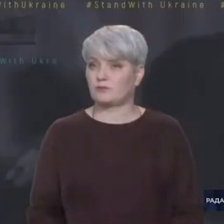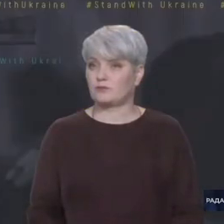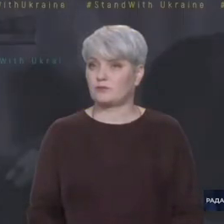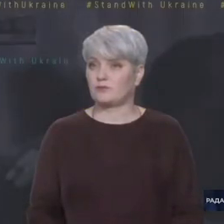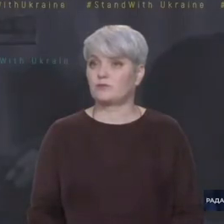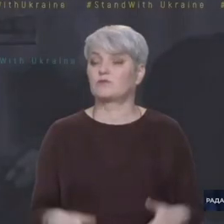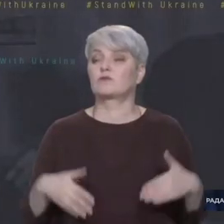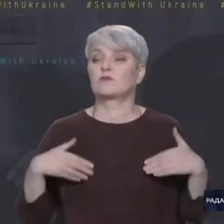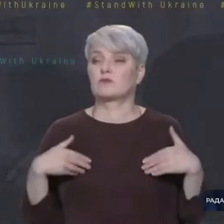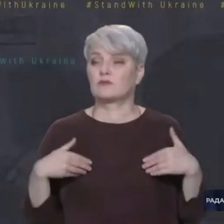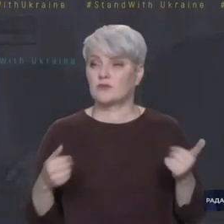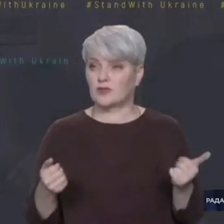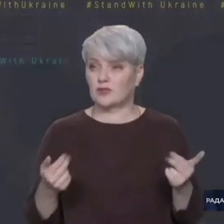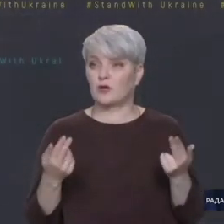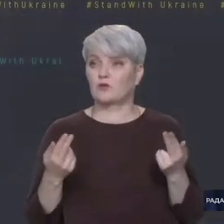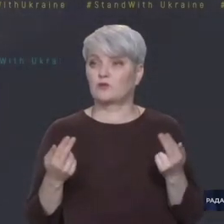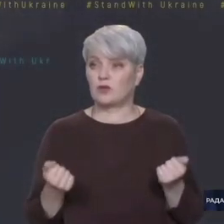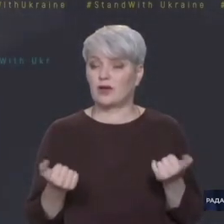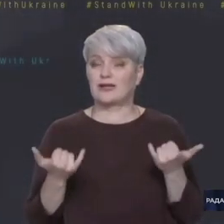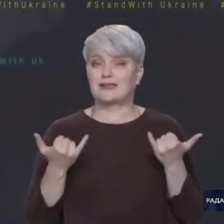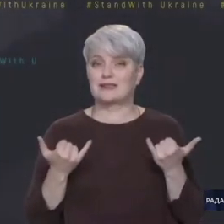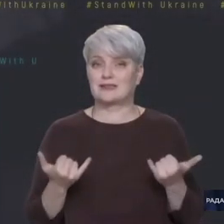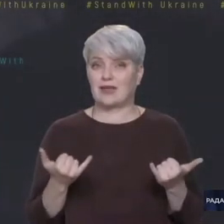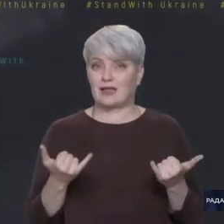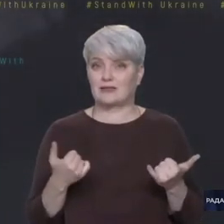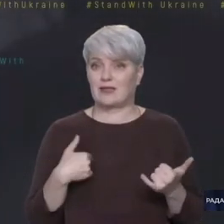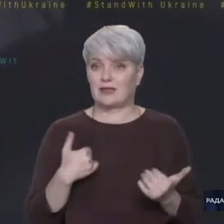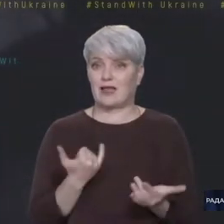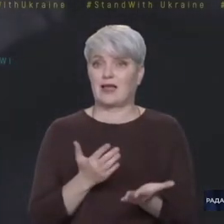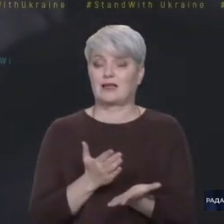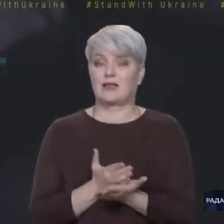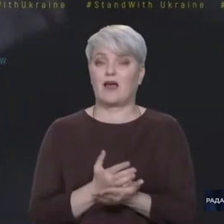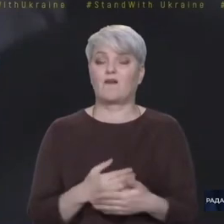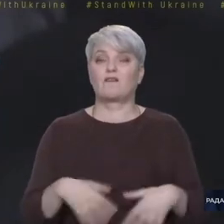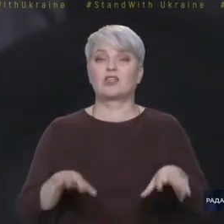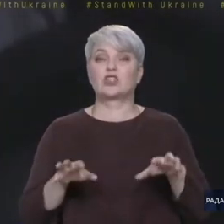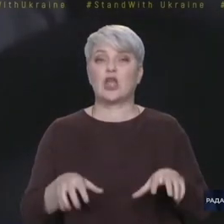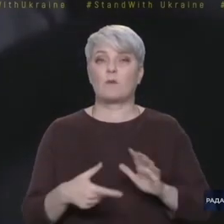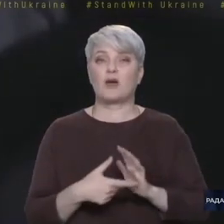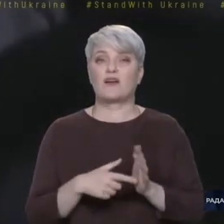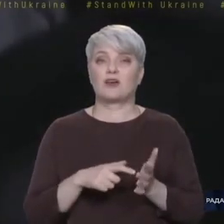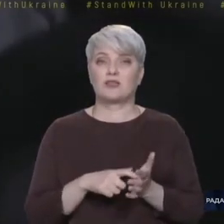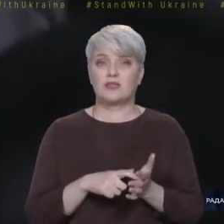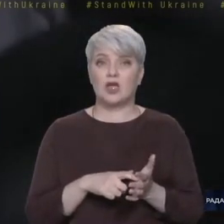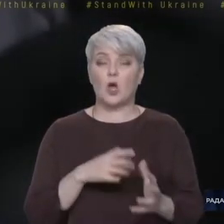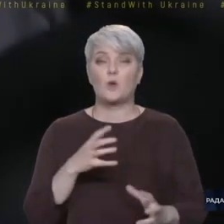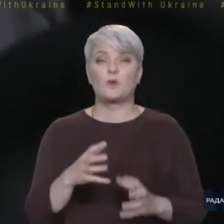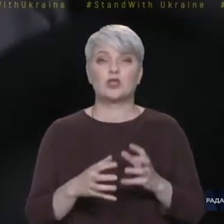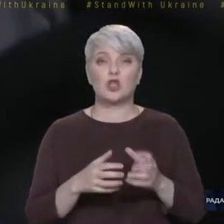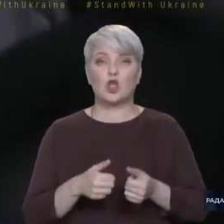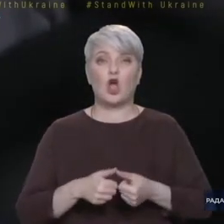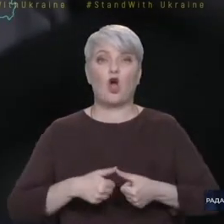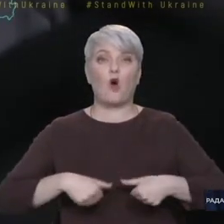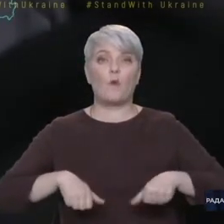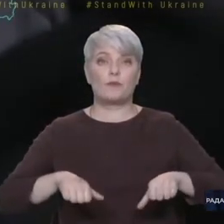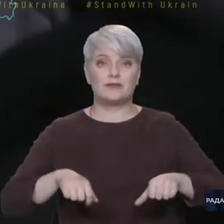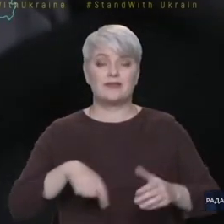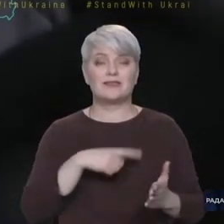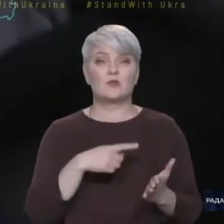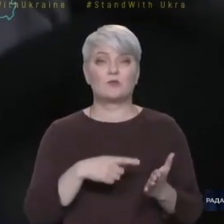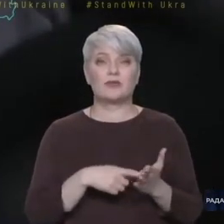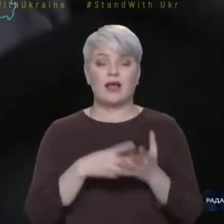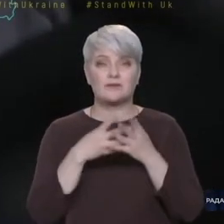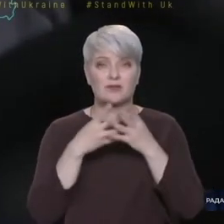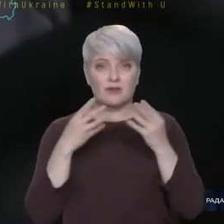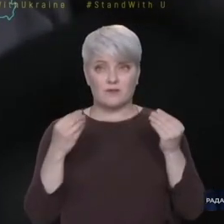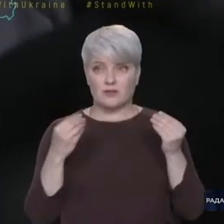Вітаю, студія. Так, зараз я перебуваю в штаб-квартирі Міжнародної комісії з питань зниклих без звісти. І от за моєю спиною